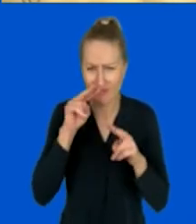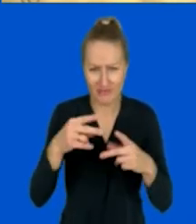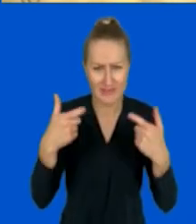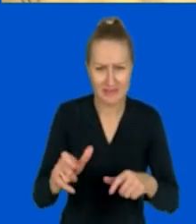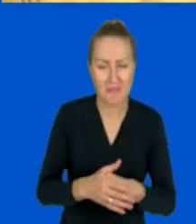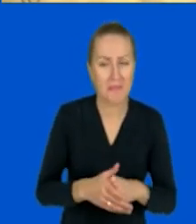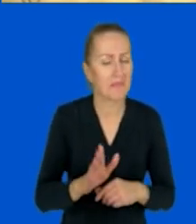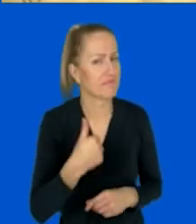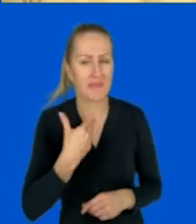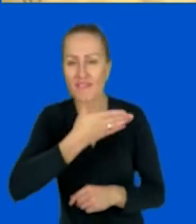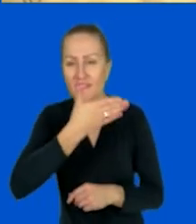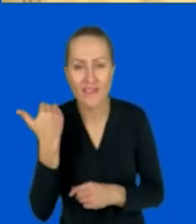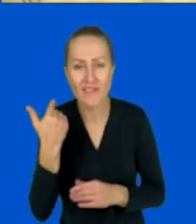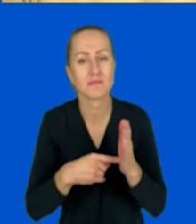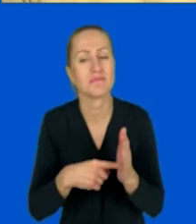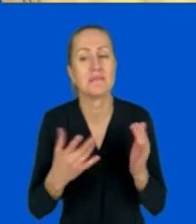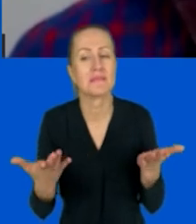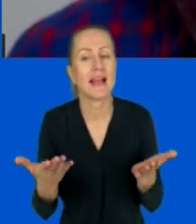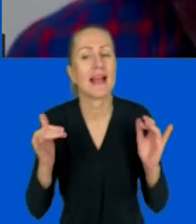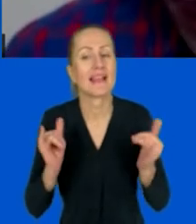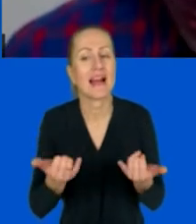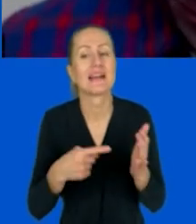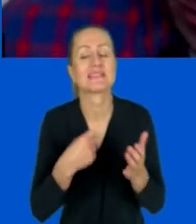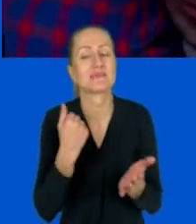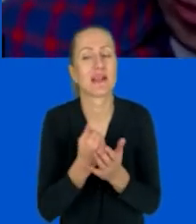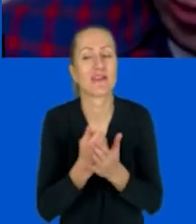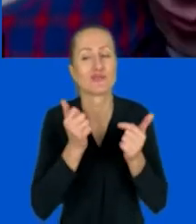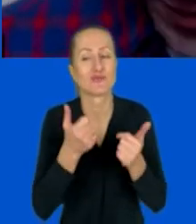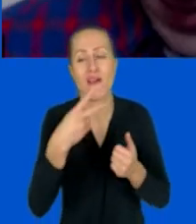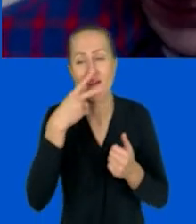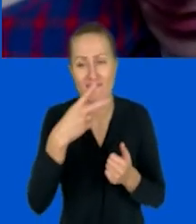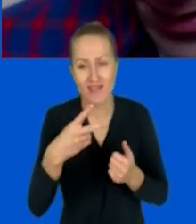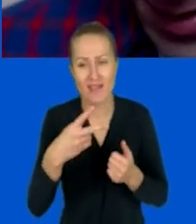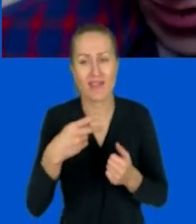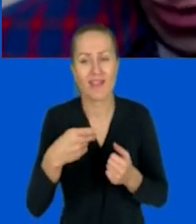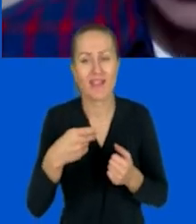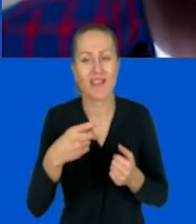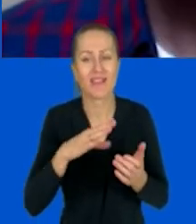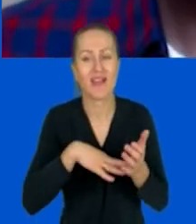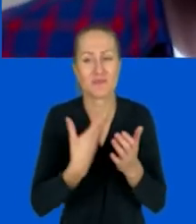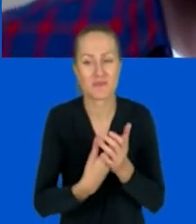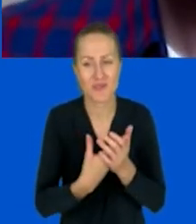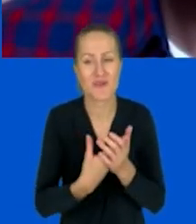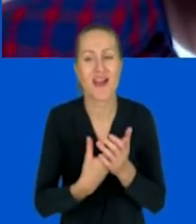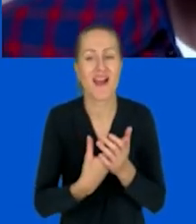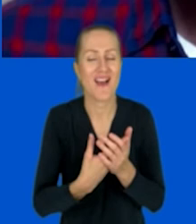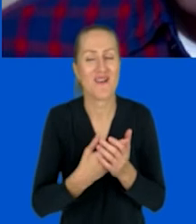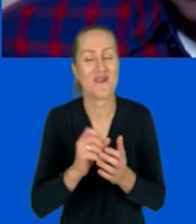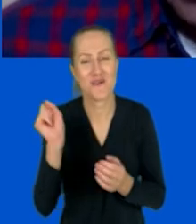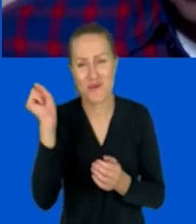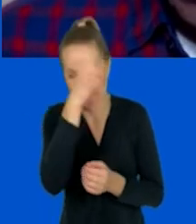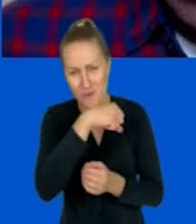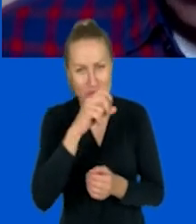Nie wiem, Agnieszko, może taka sprawa. Ja widzę przed sobą na przykład, głupi ma zawsze szczęście. Tak jest.